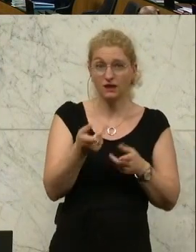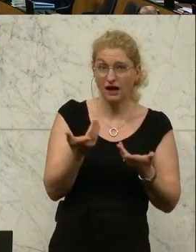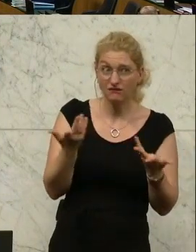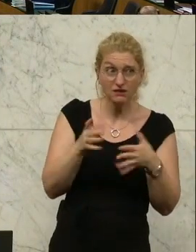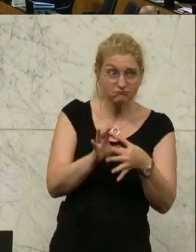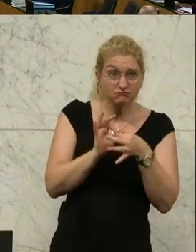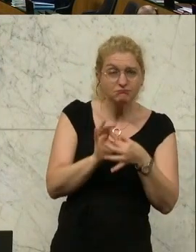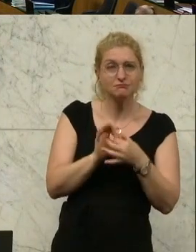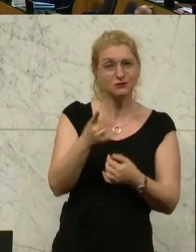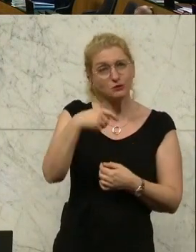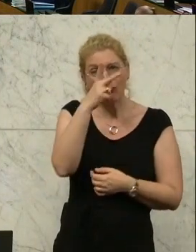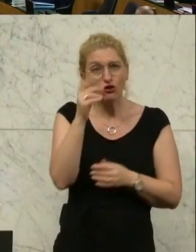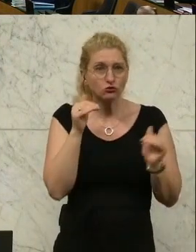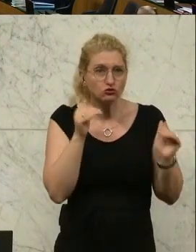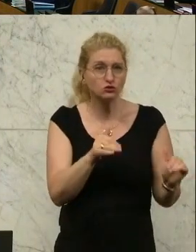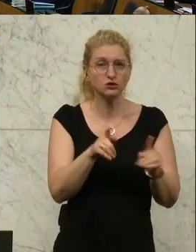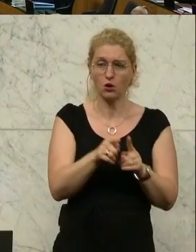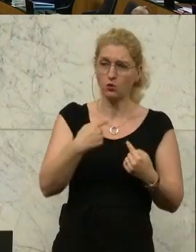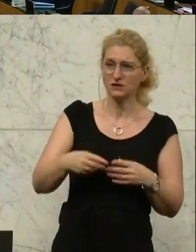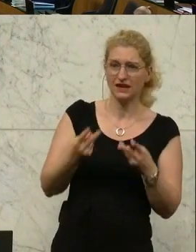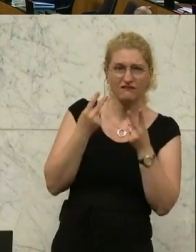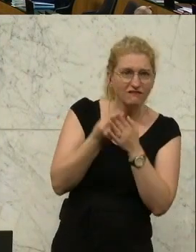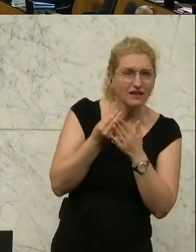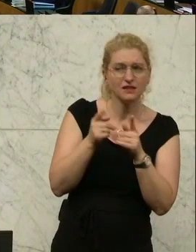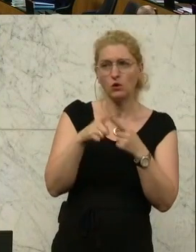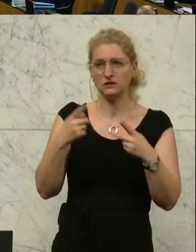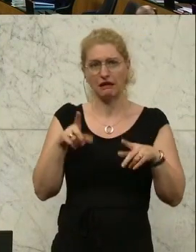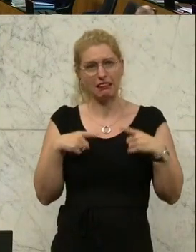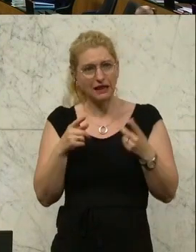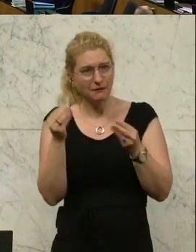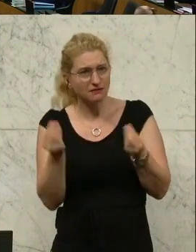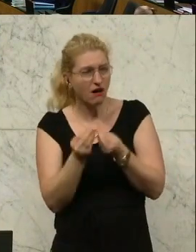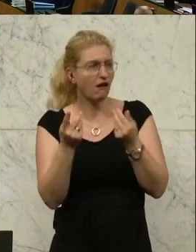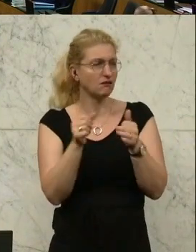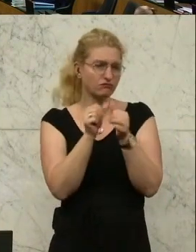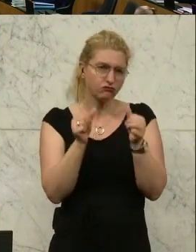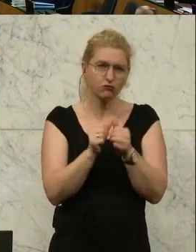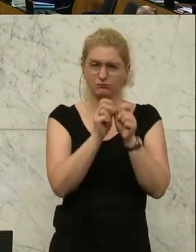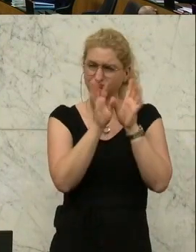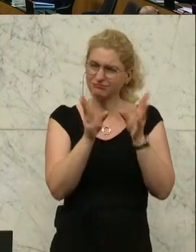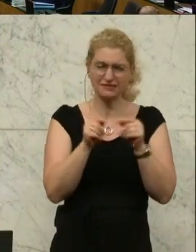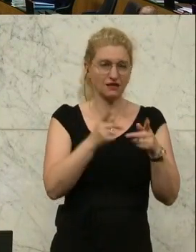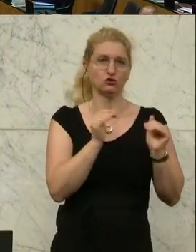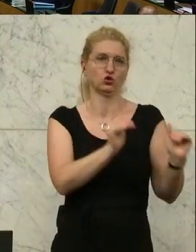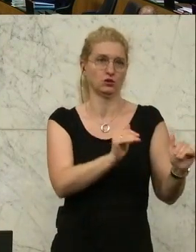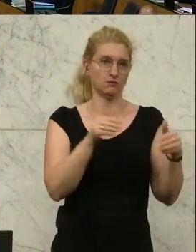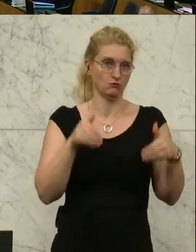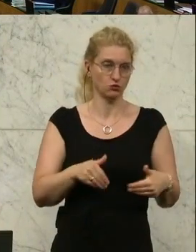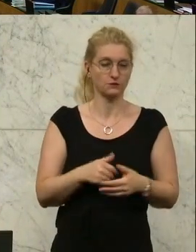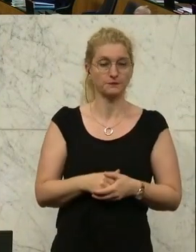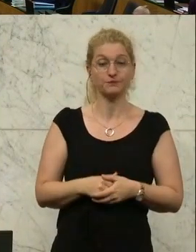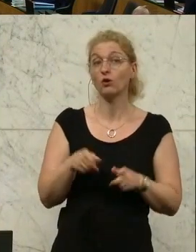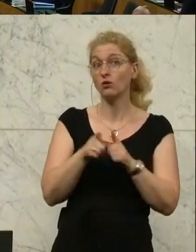und ist damit auch ein Teil der umfassenden Landesverteidigung, meine Damen und Herren. Denn die eine Seile der umfassenden